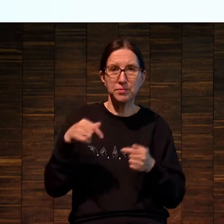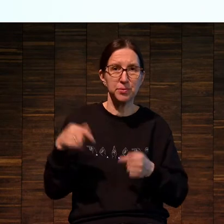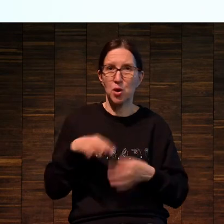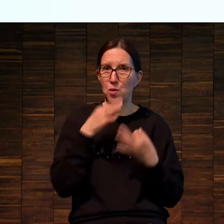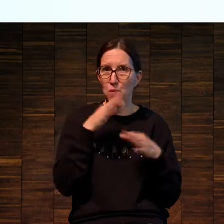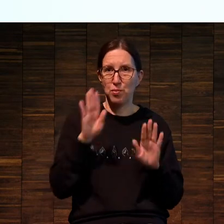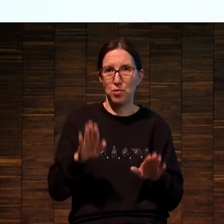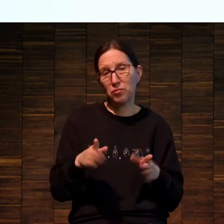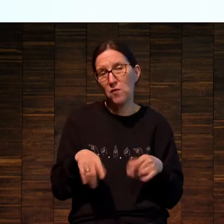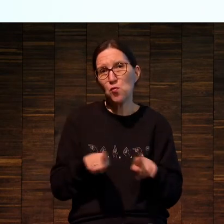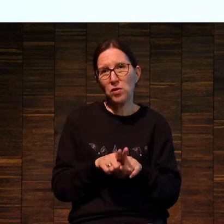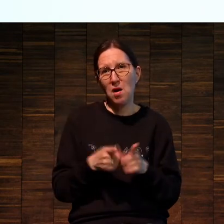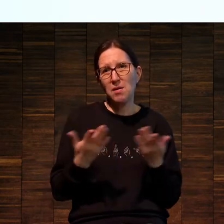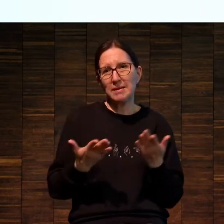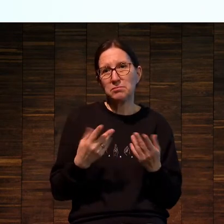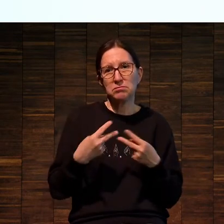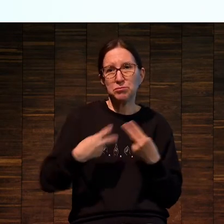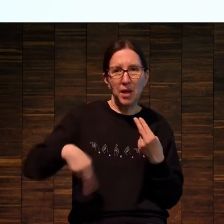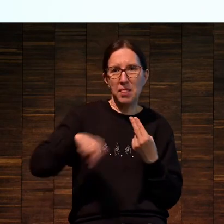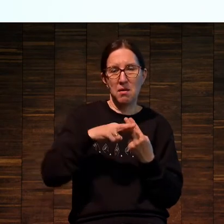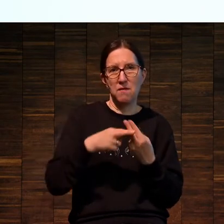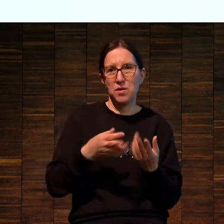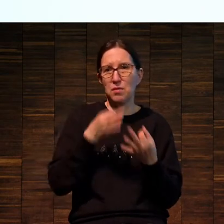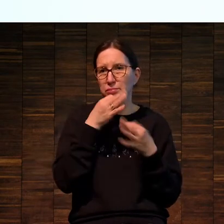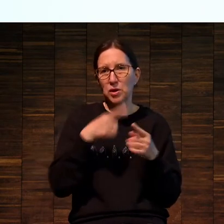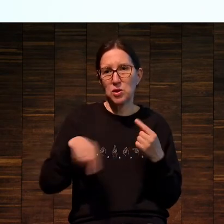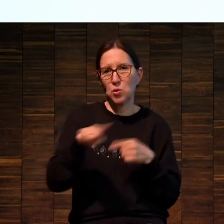То есть это как бы наравне со всем прочим.